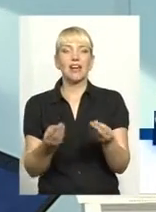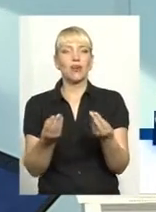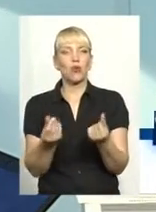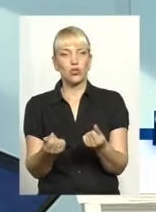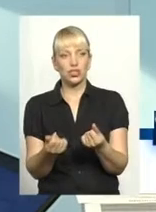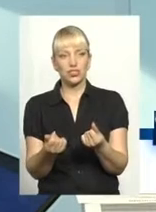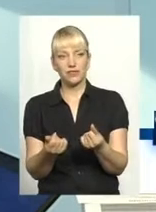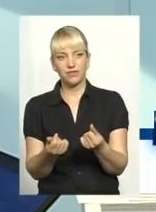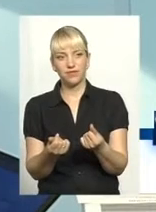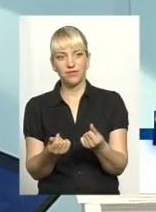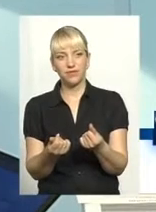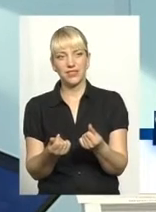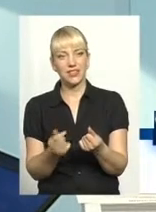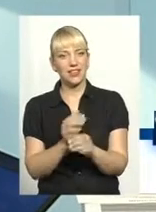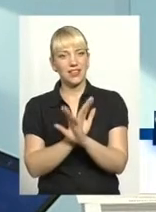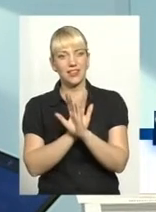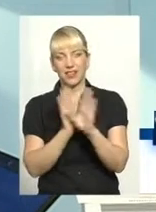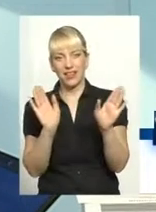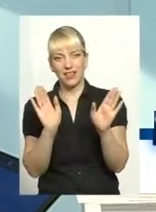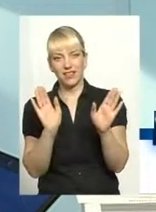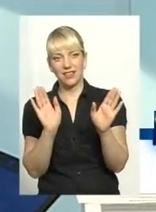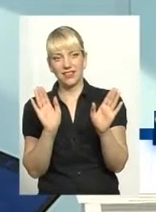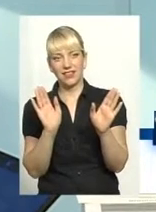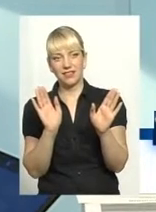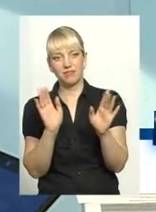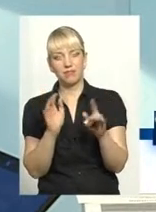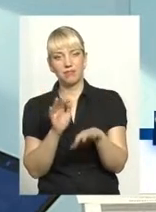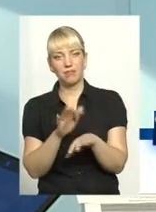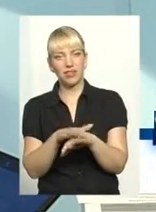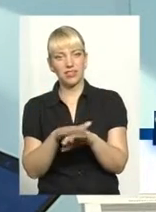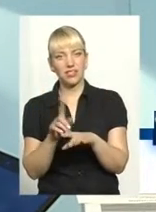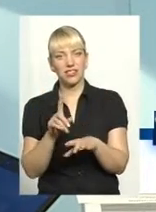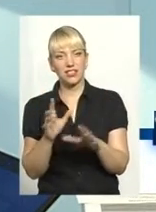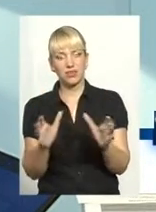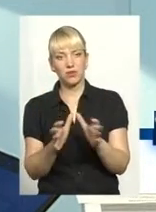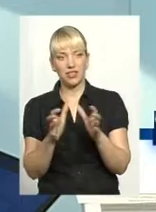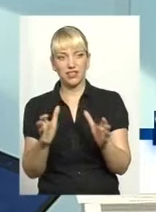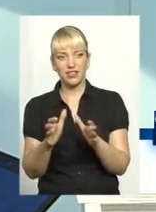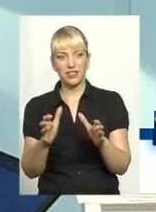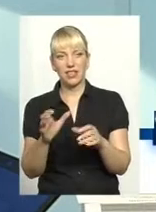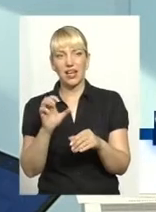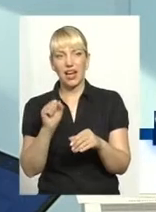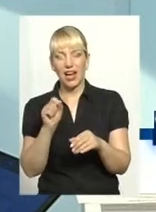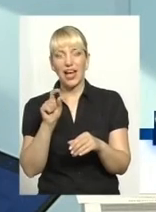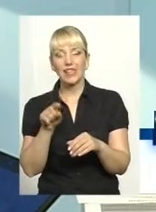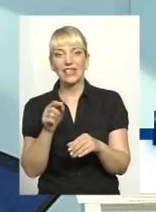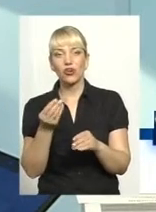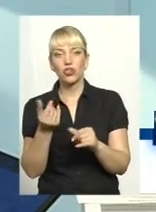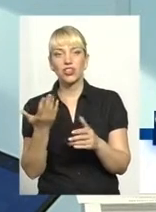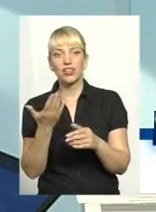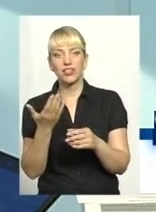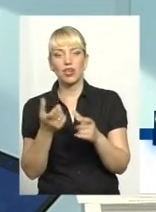при цьому не в яких зберігаються в закладах, в установах, а ті, які в